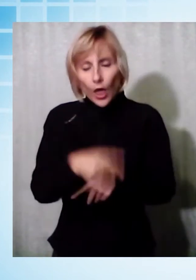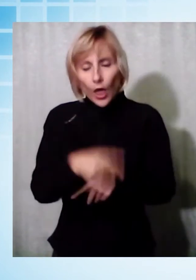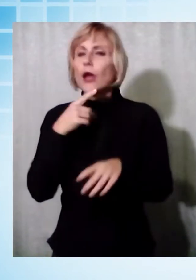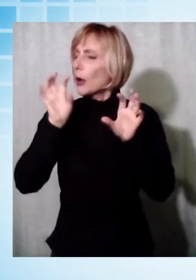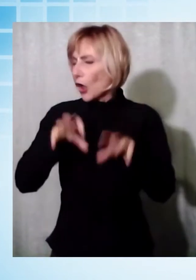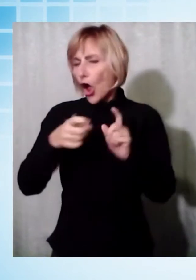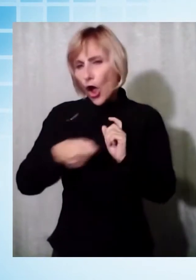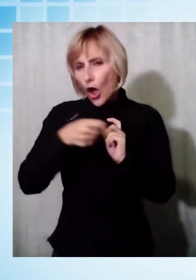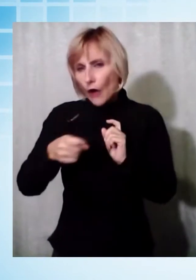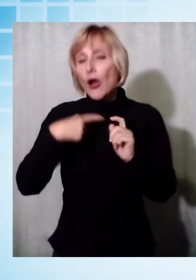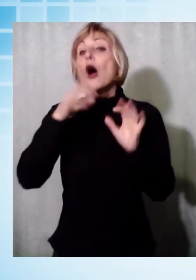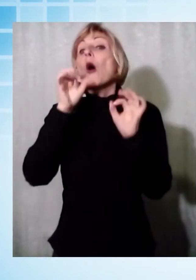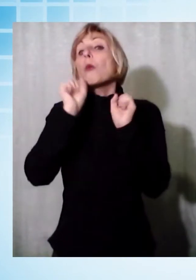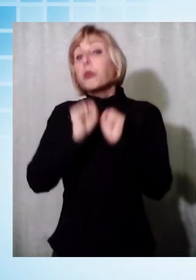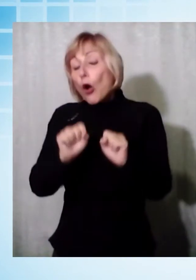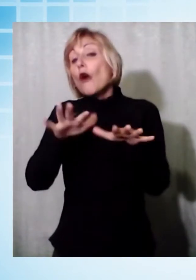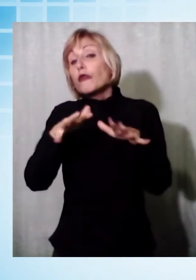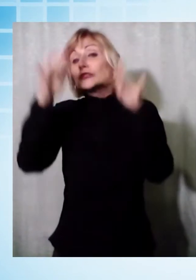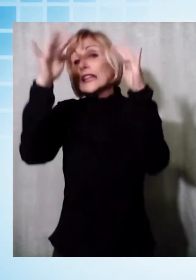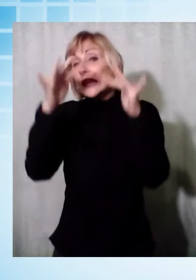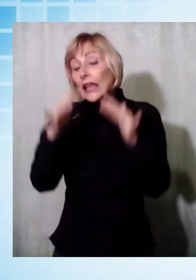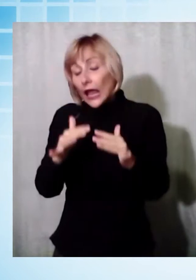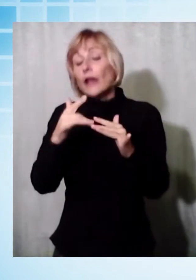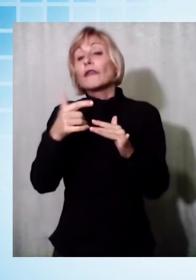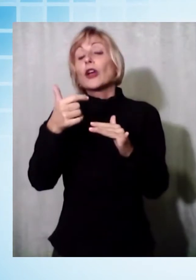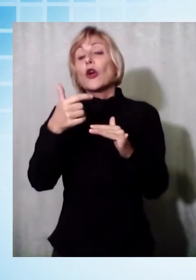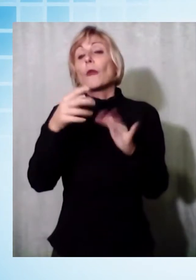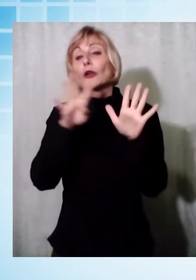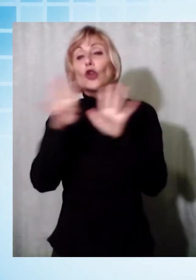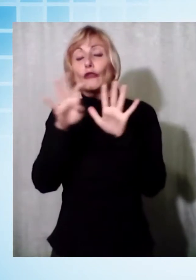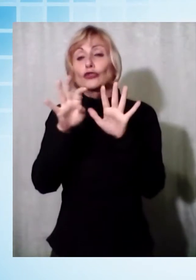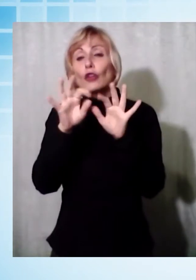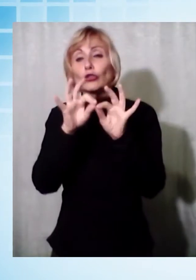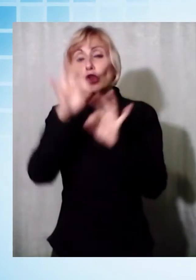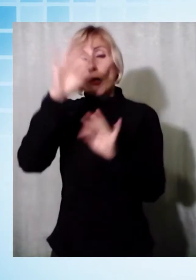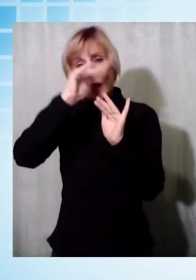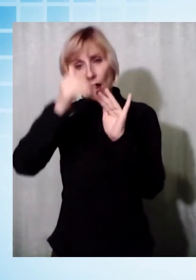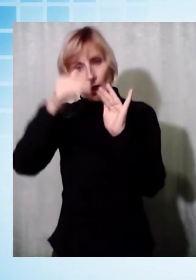dalla neve che potrebbe scendere fino ai 900 metri di altitudine sul versante appenninico.